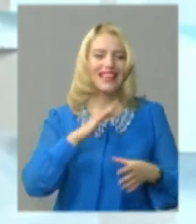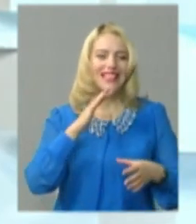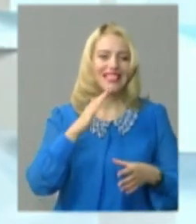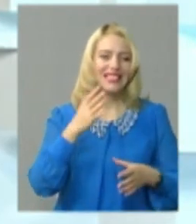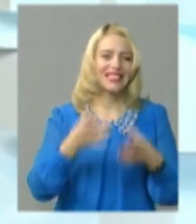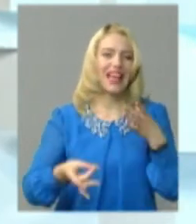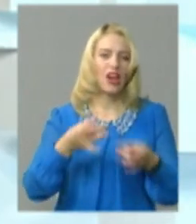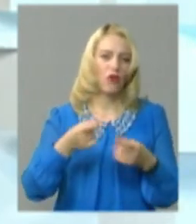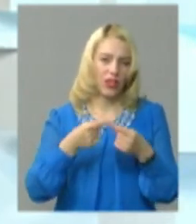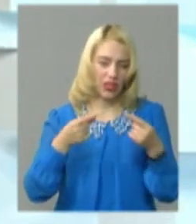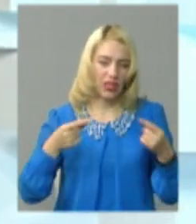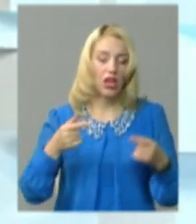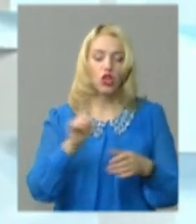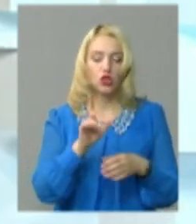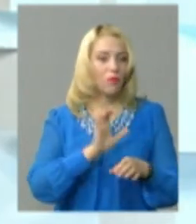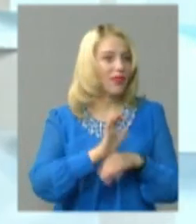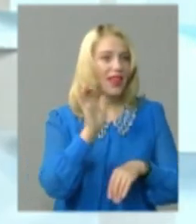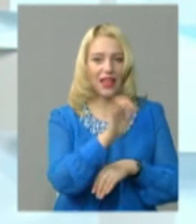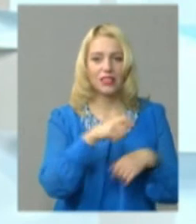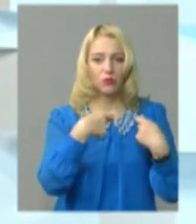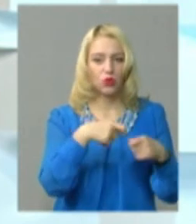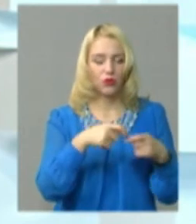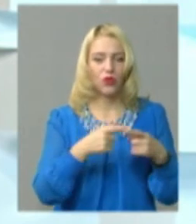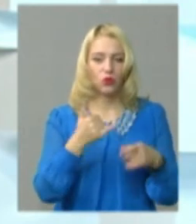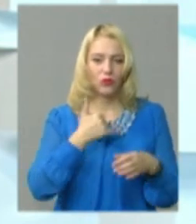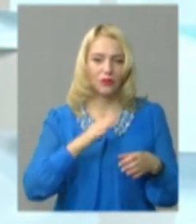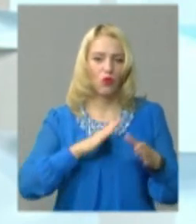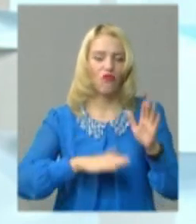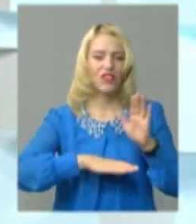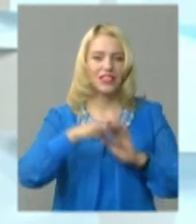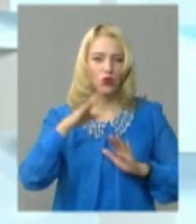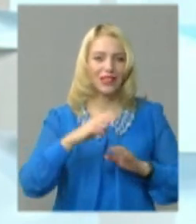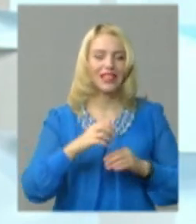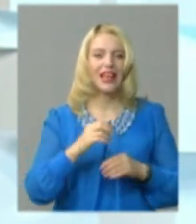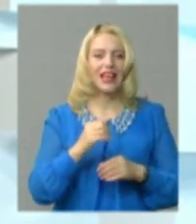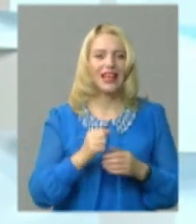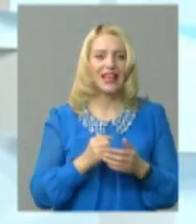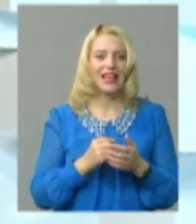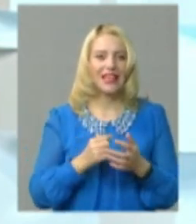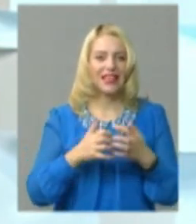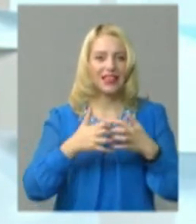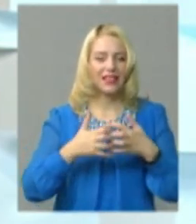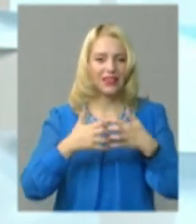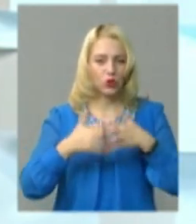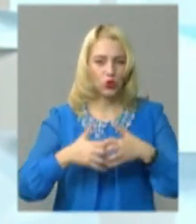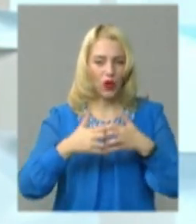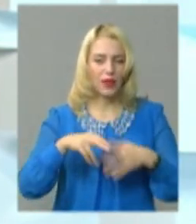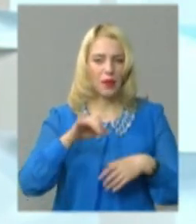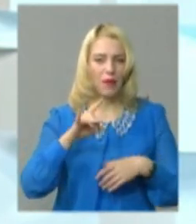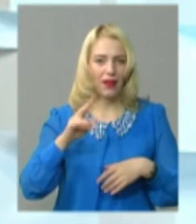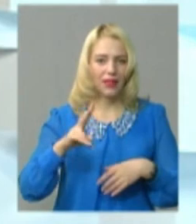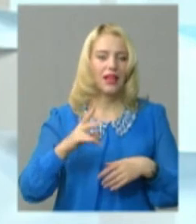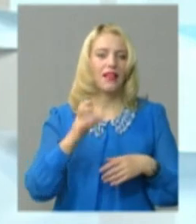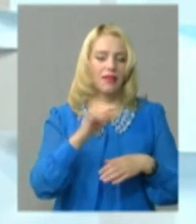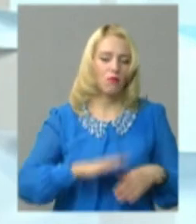Щоб не експортувати, тому що в нас був дуже високий індустріальний парк протягом простору